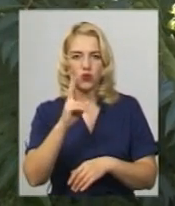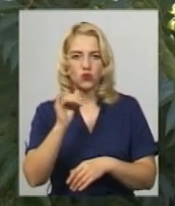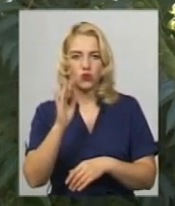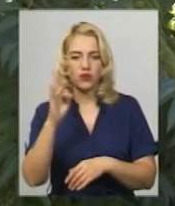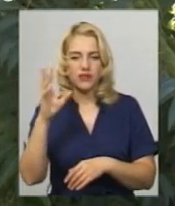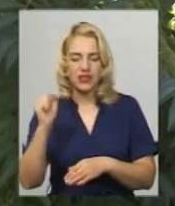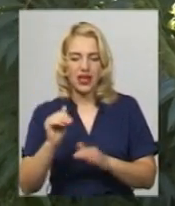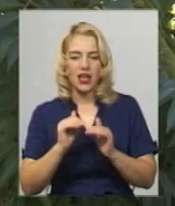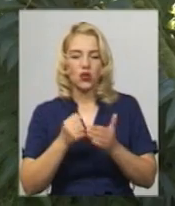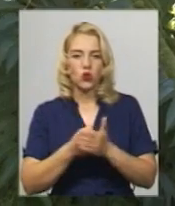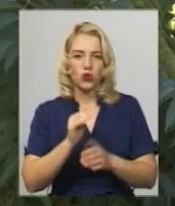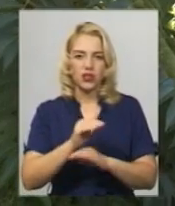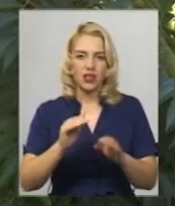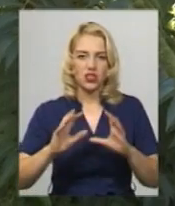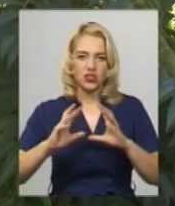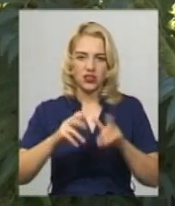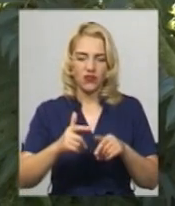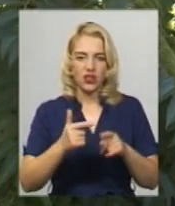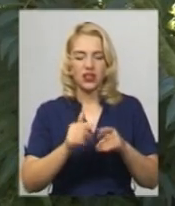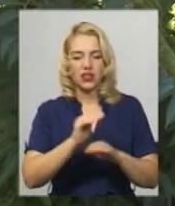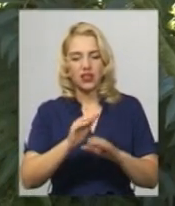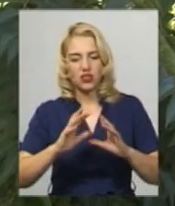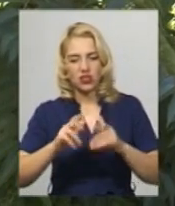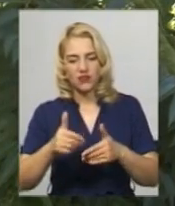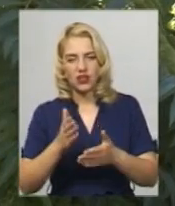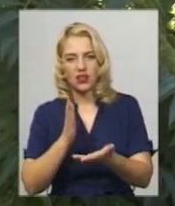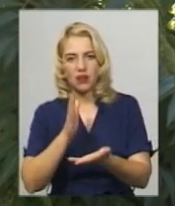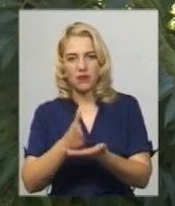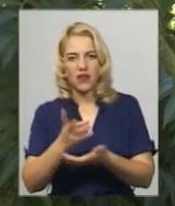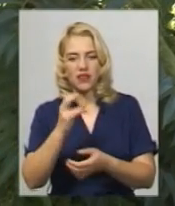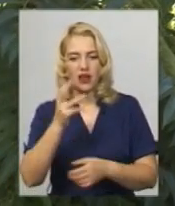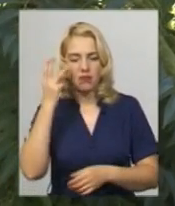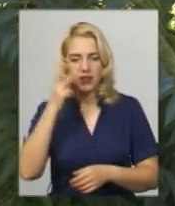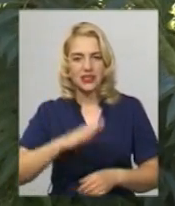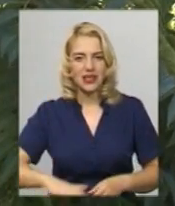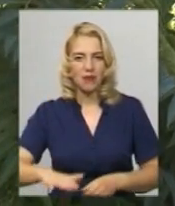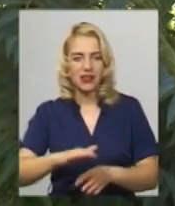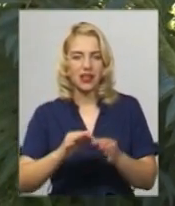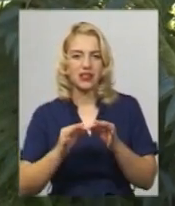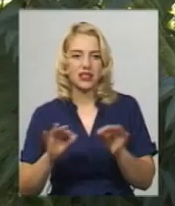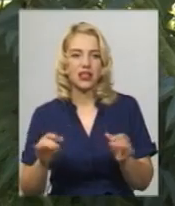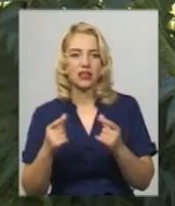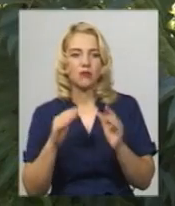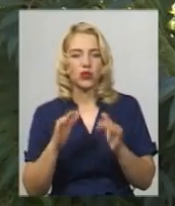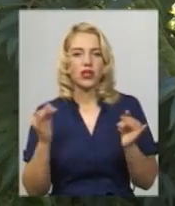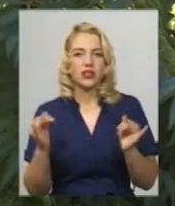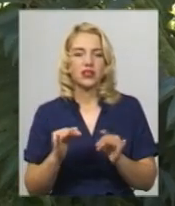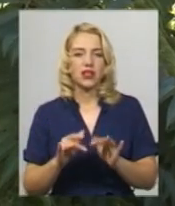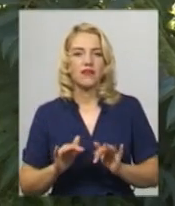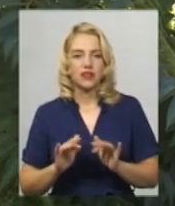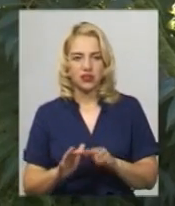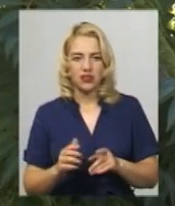світу. Від Дитячого світу ми будемо направлятися на Хмельницький майдан Незалежності, де буде дуже таке цікаве дійство